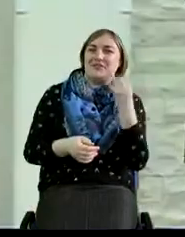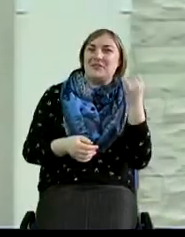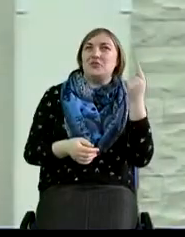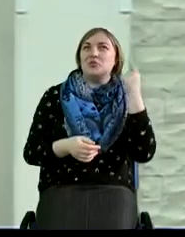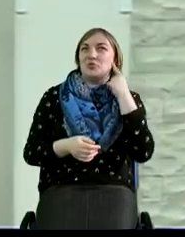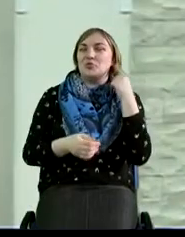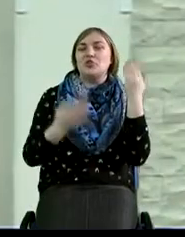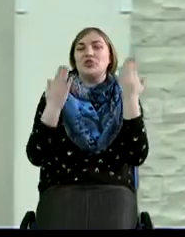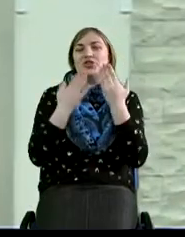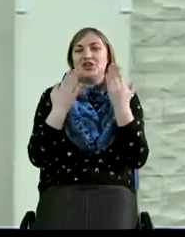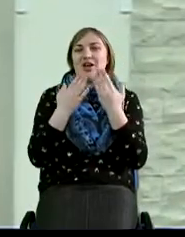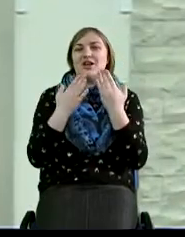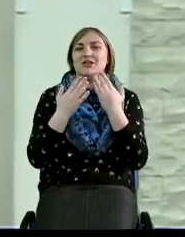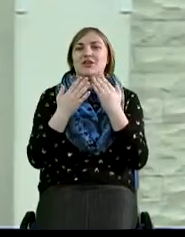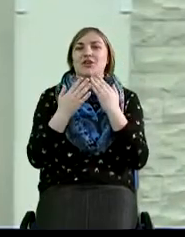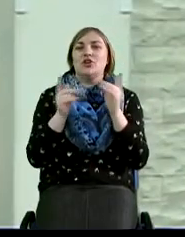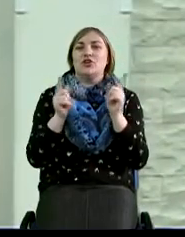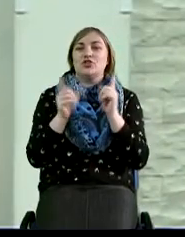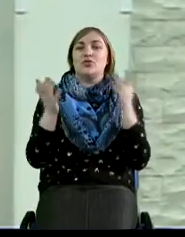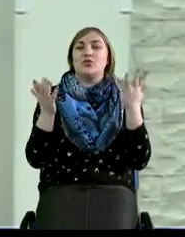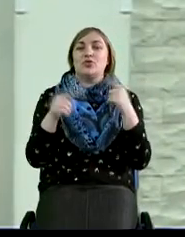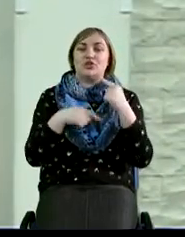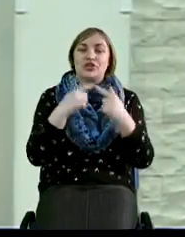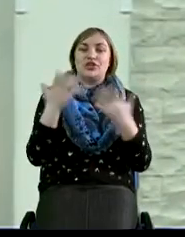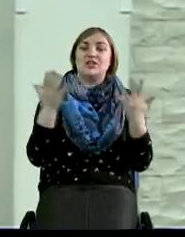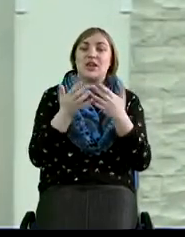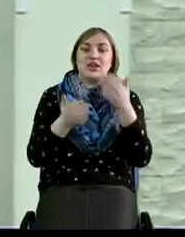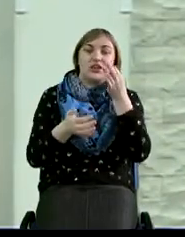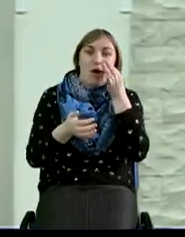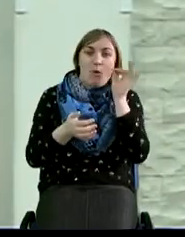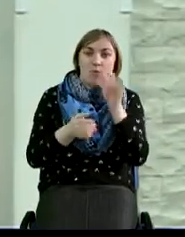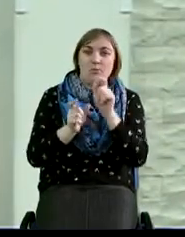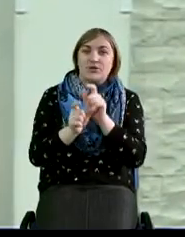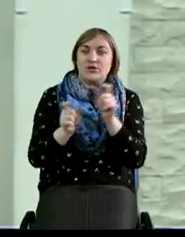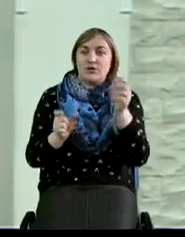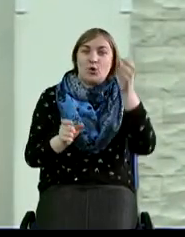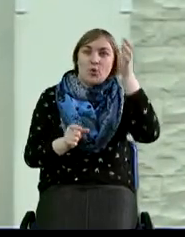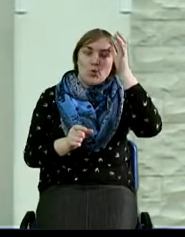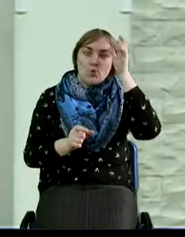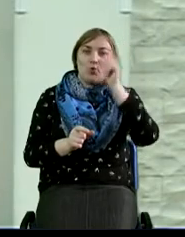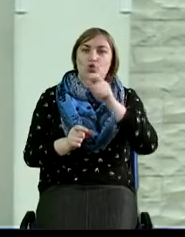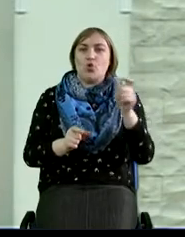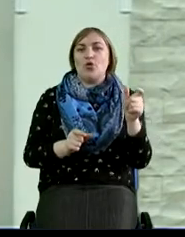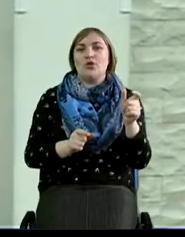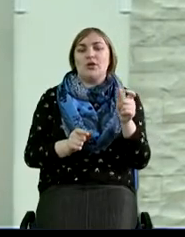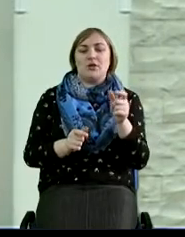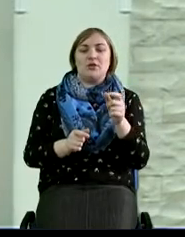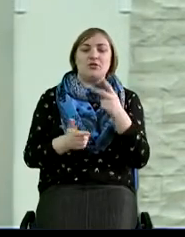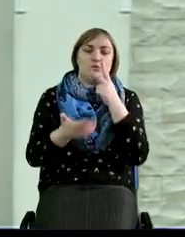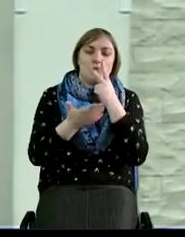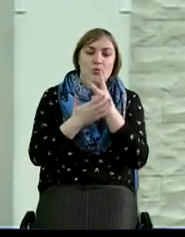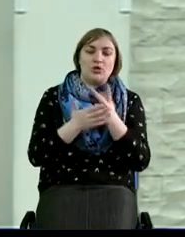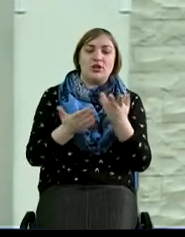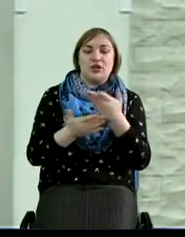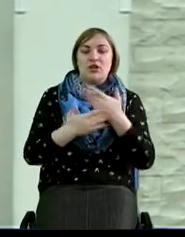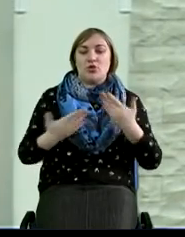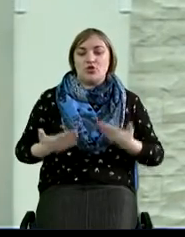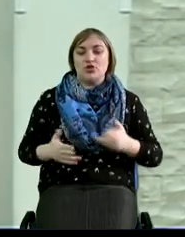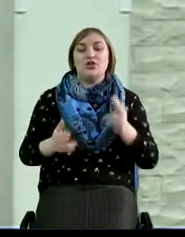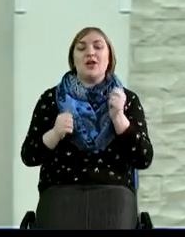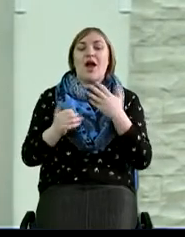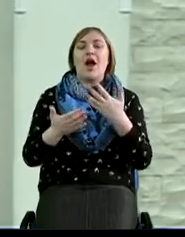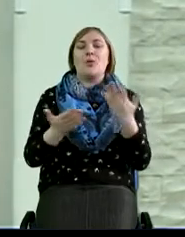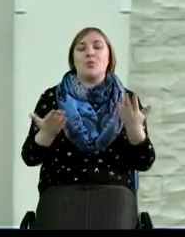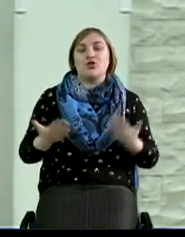и читать то, что как бы вот именно через какие-то опыты ученые пытают посмотреть на нашу жизнь, как мы существуем.